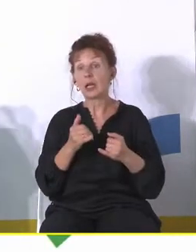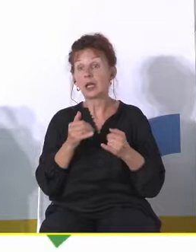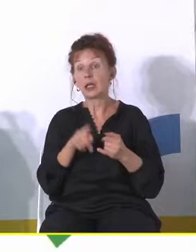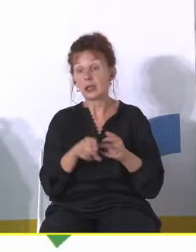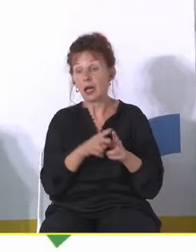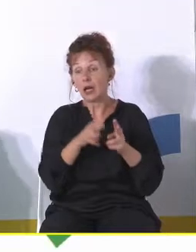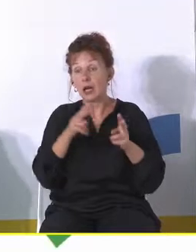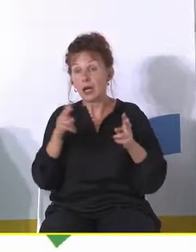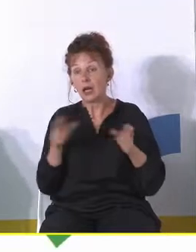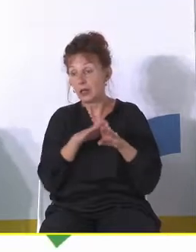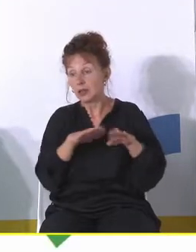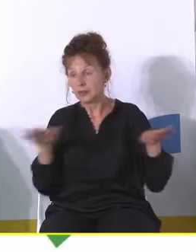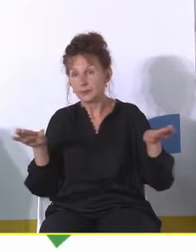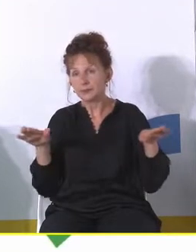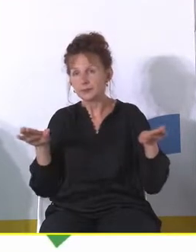najbardziej